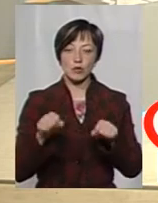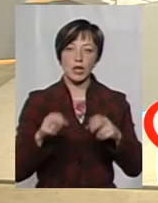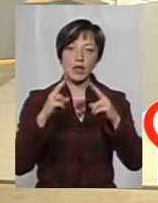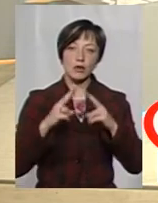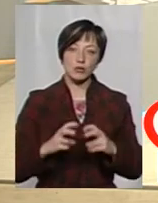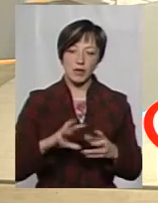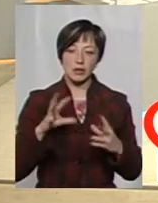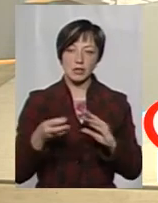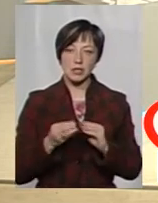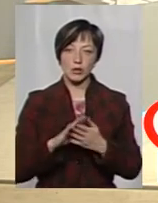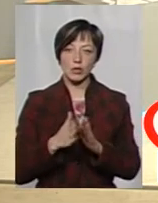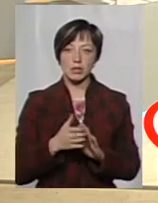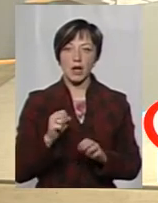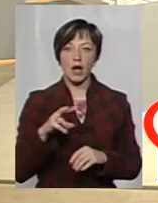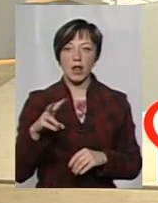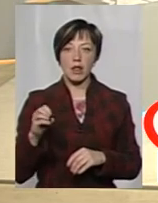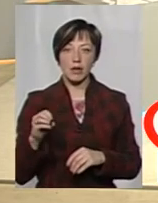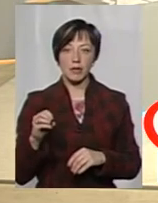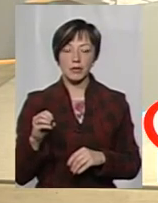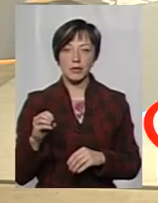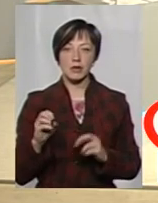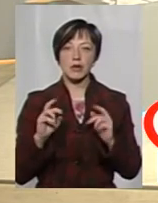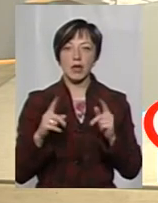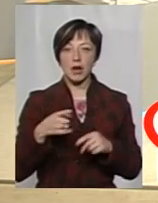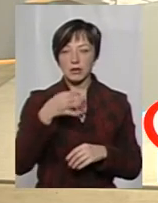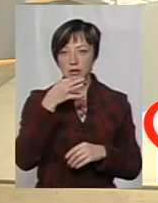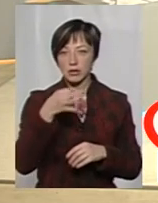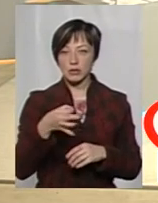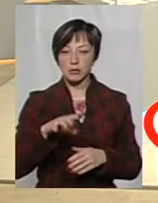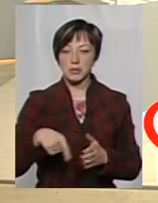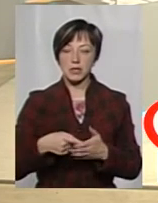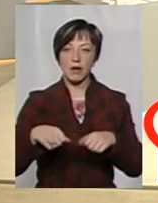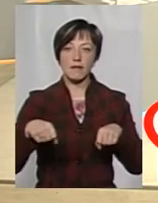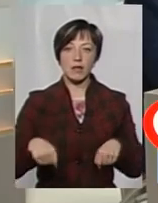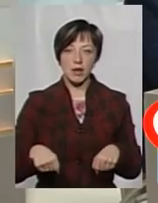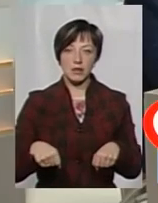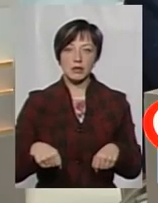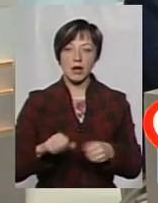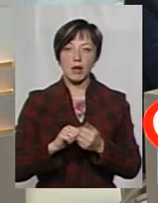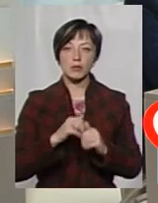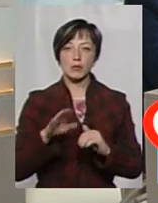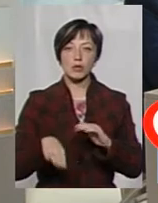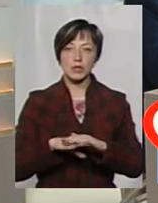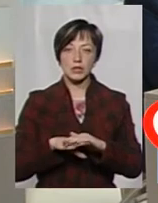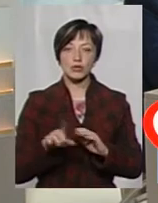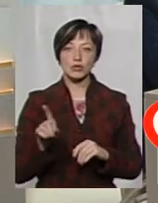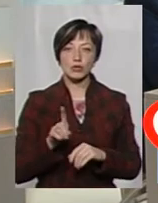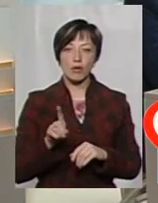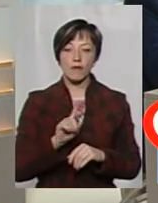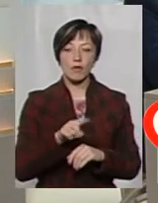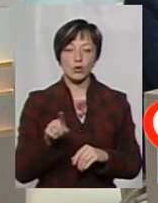аналізувати ситуацію. Але, як запевняє міська влада, місто Кам'янець-Подільський, що